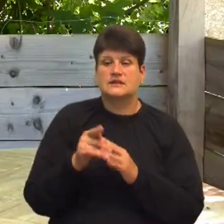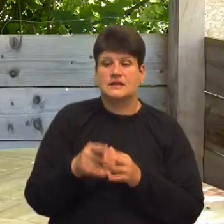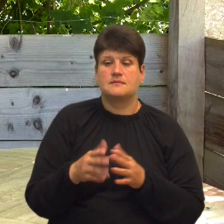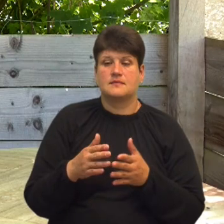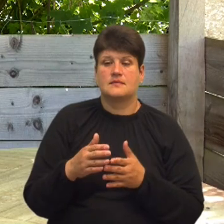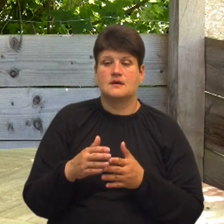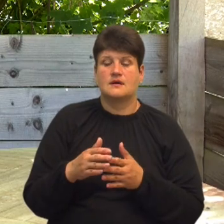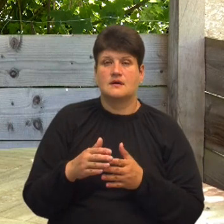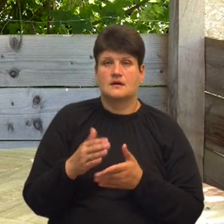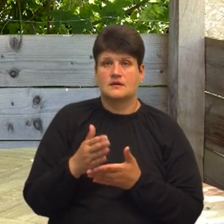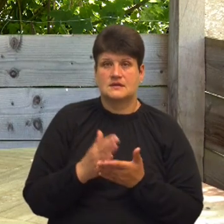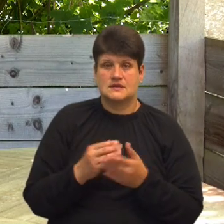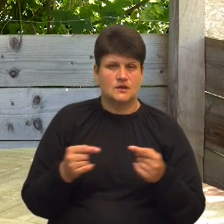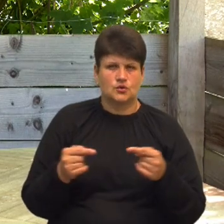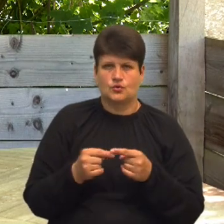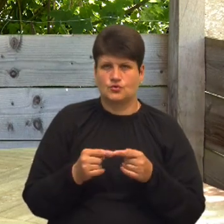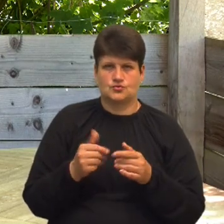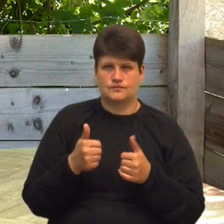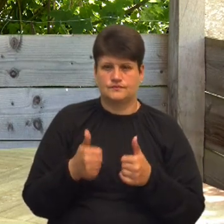розрізі. «Це він вже точно достиг.